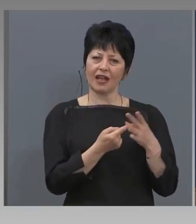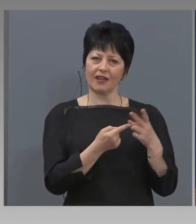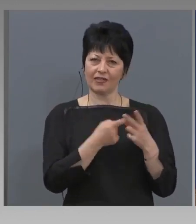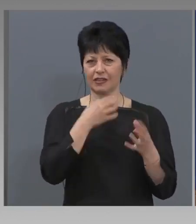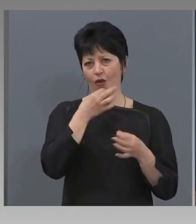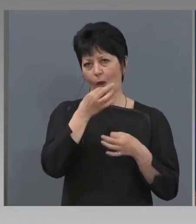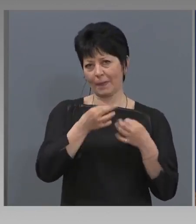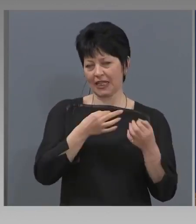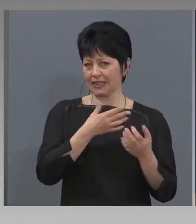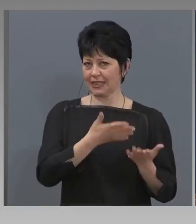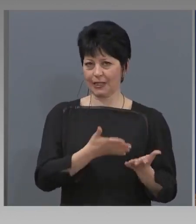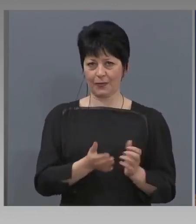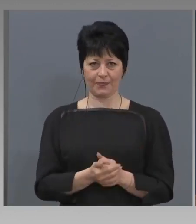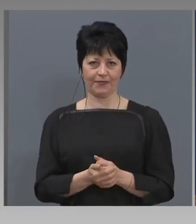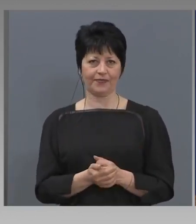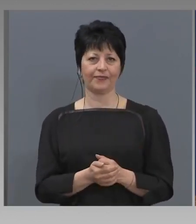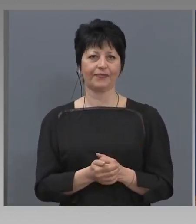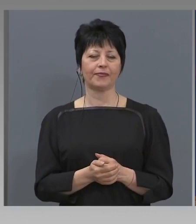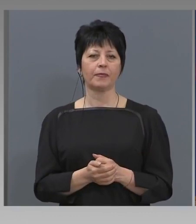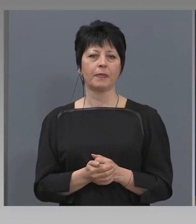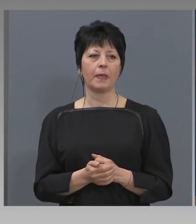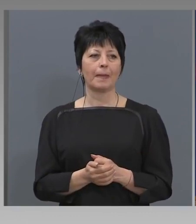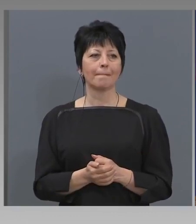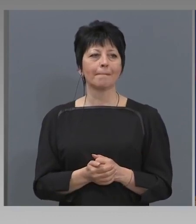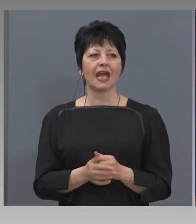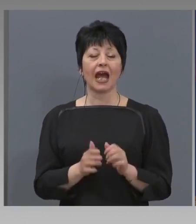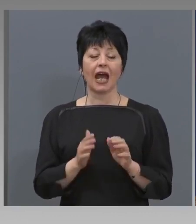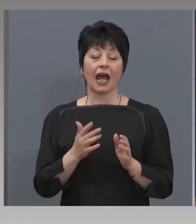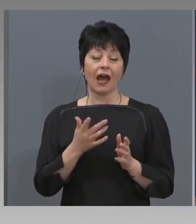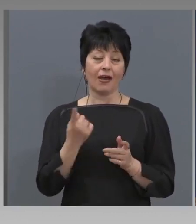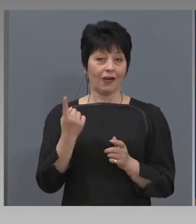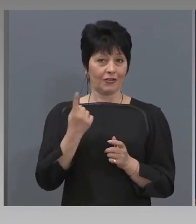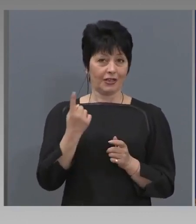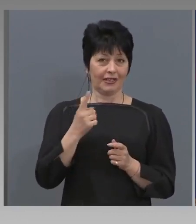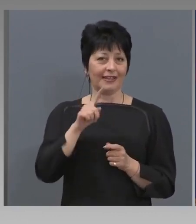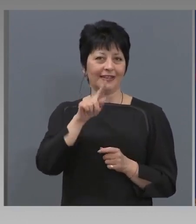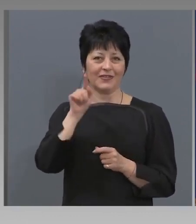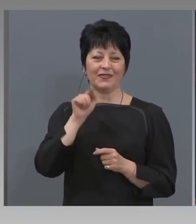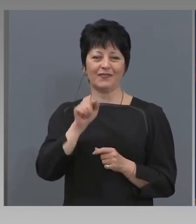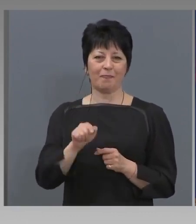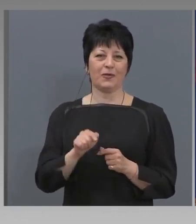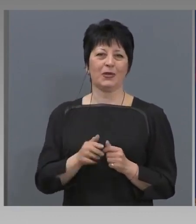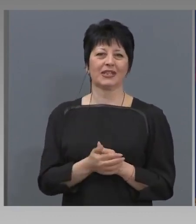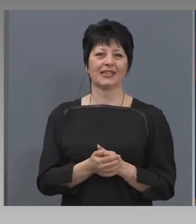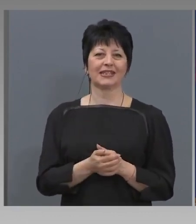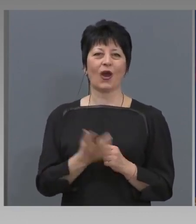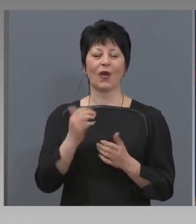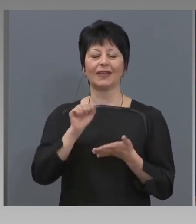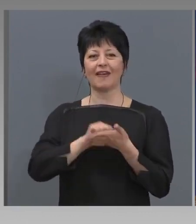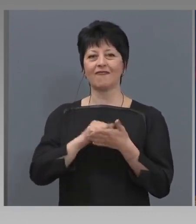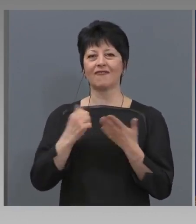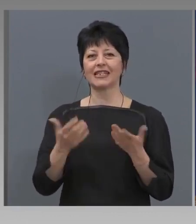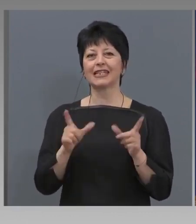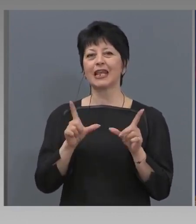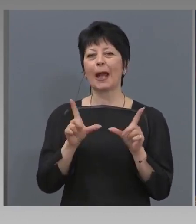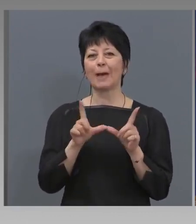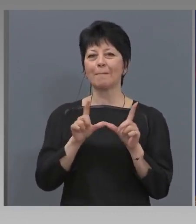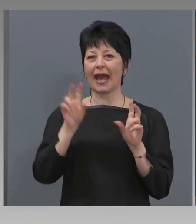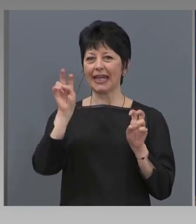Господин премиер, добро утро, вестник Марица, един въпрос. Ако разрешаме... Винаги без Марица не мога да минеме, знаеш. Благодаря за което.